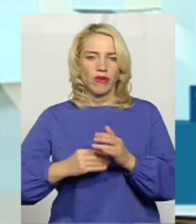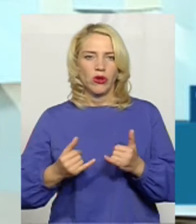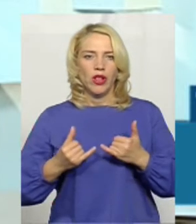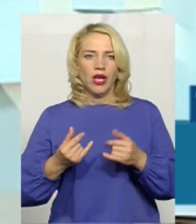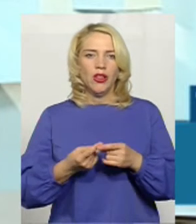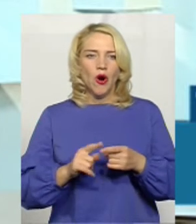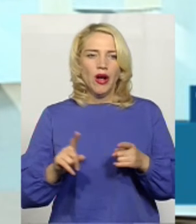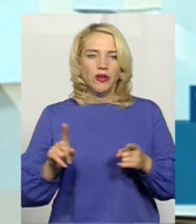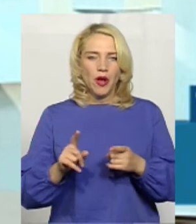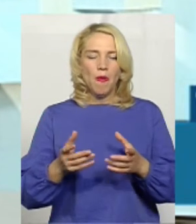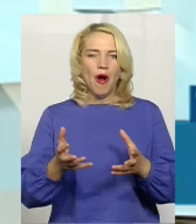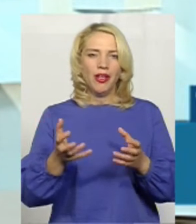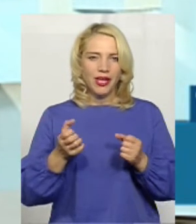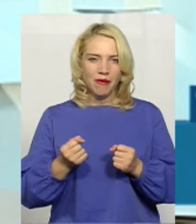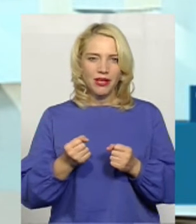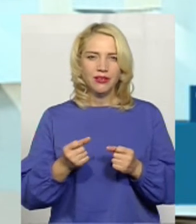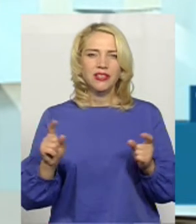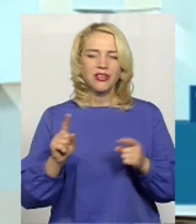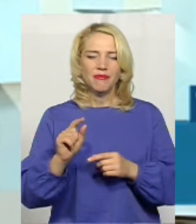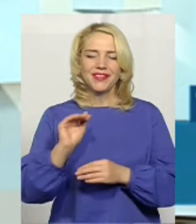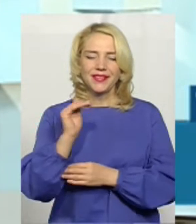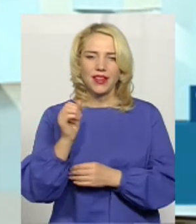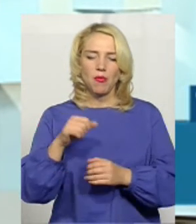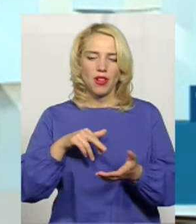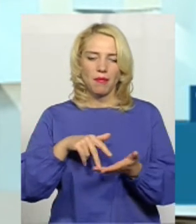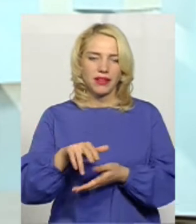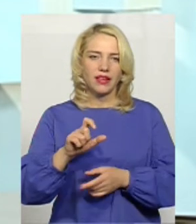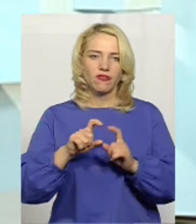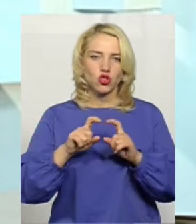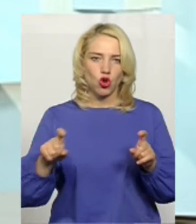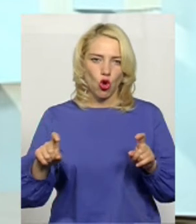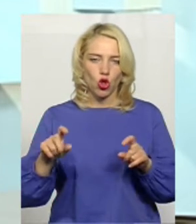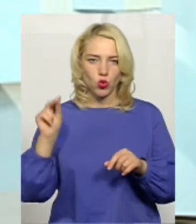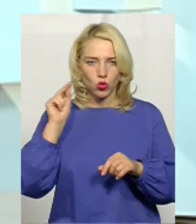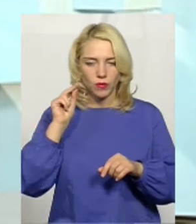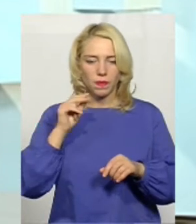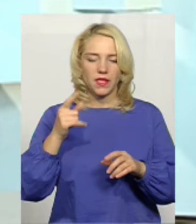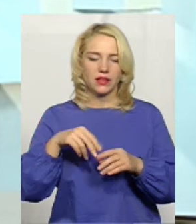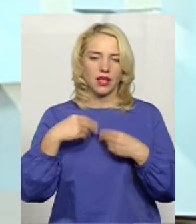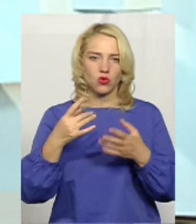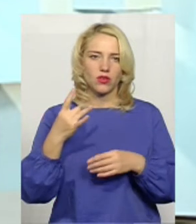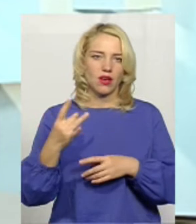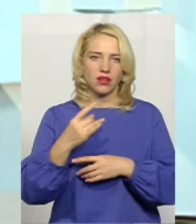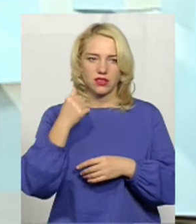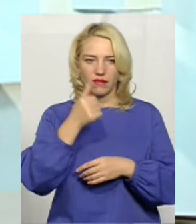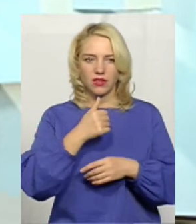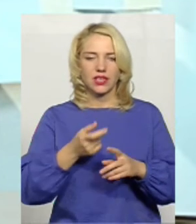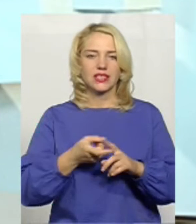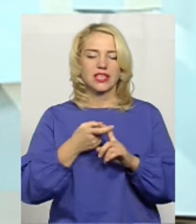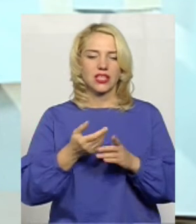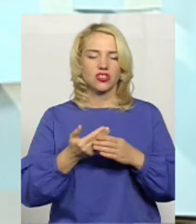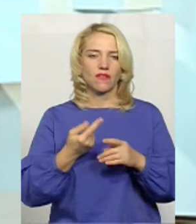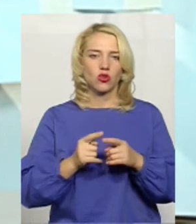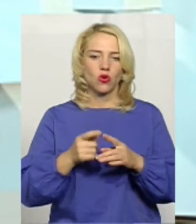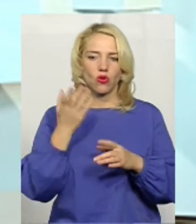того, щоб її отримати, щоб дитина могла піти в школу, її дають один раз на рік. І залежно від того, коли проходив медичний